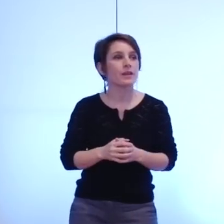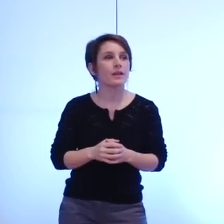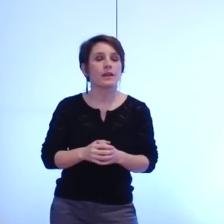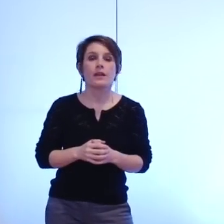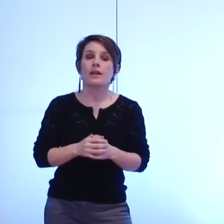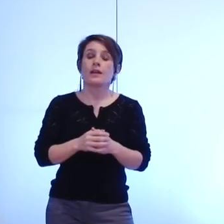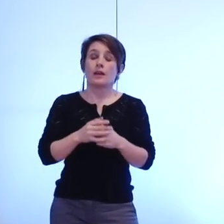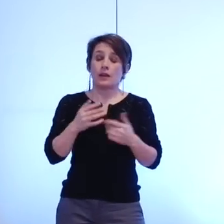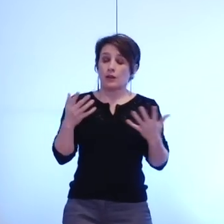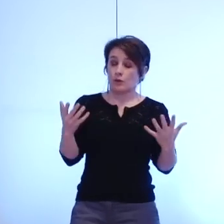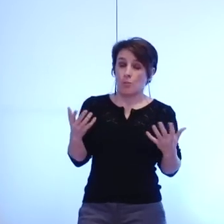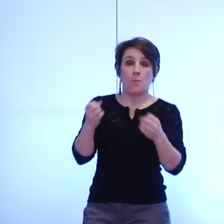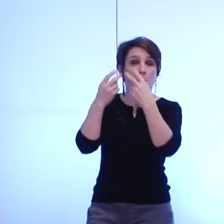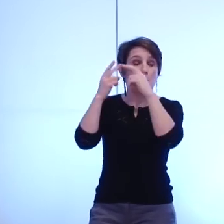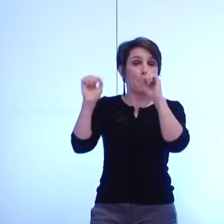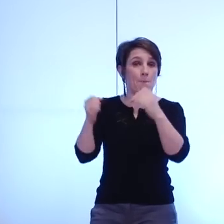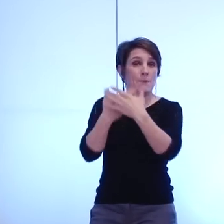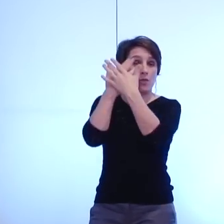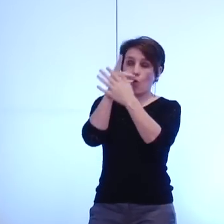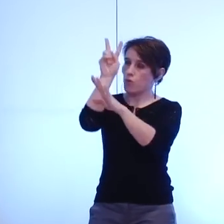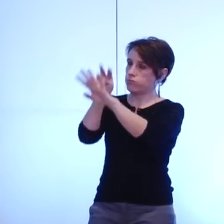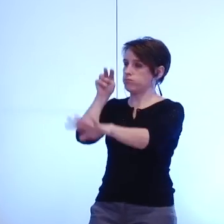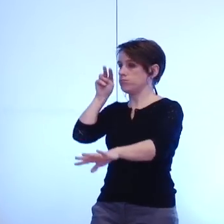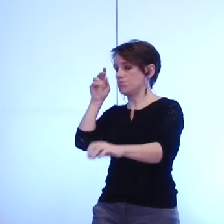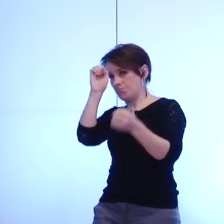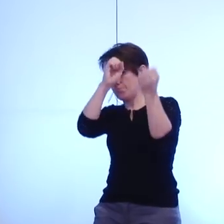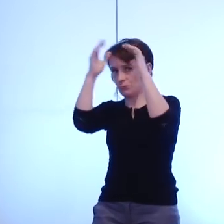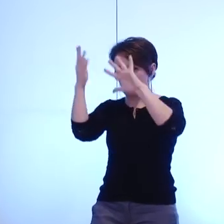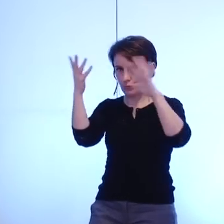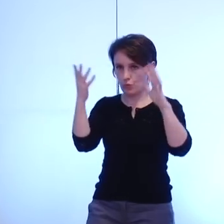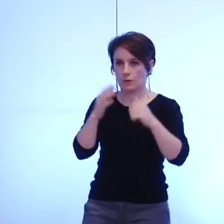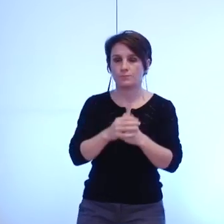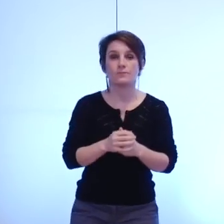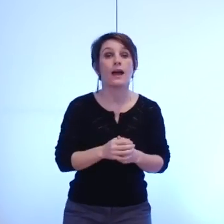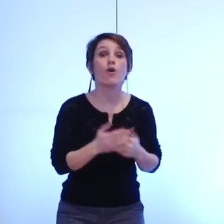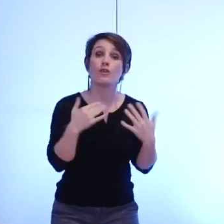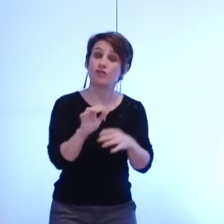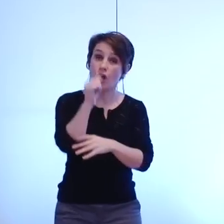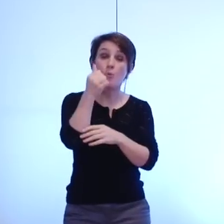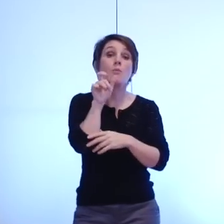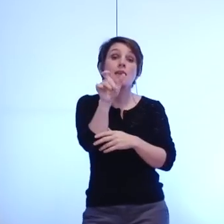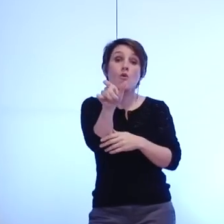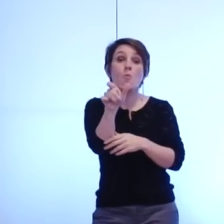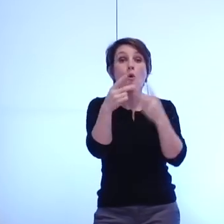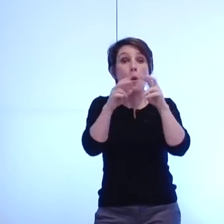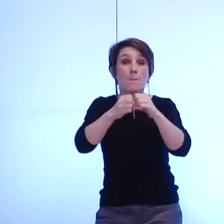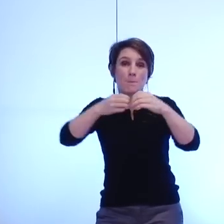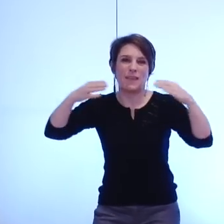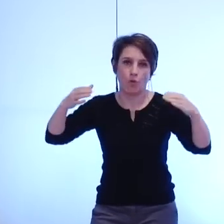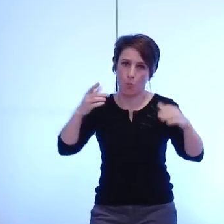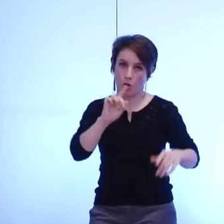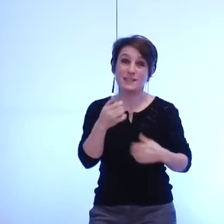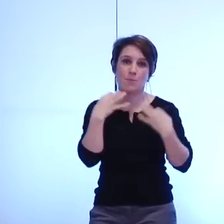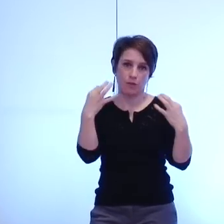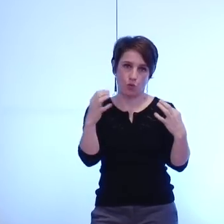la métropole d'abord puisqu'on en est là vous dire que cette notion de ce mot de métropole n'est pas un mot neutre et